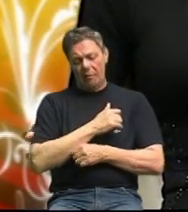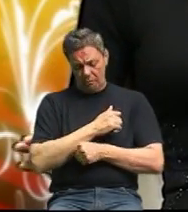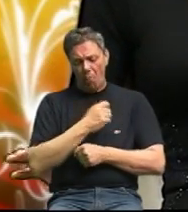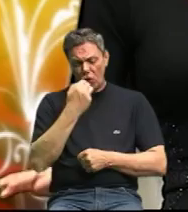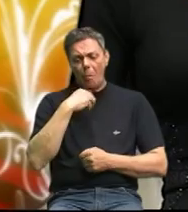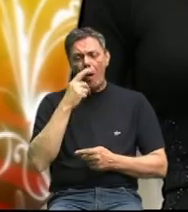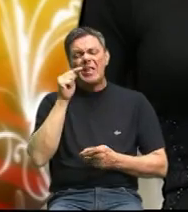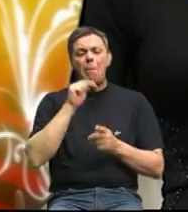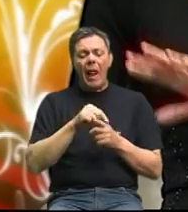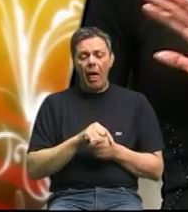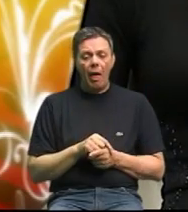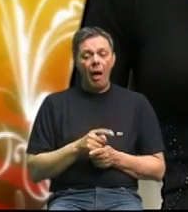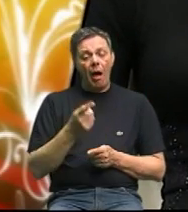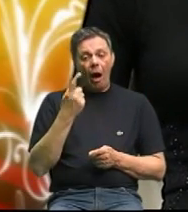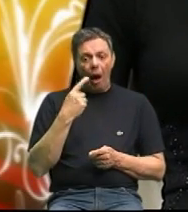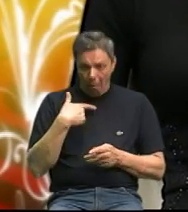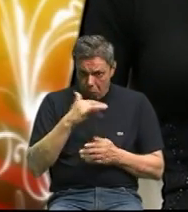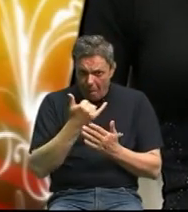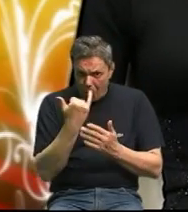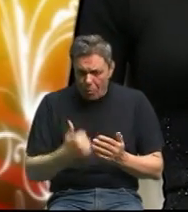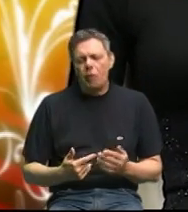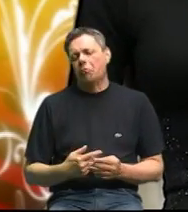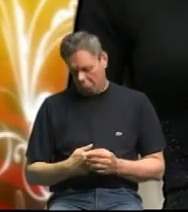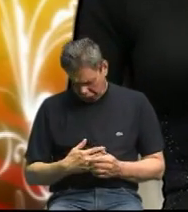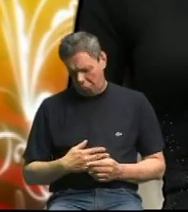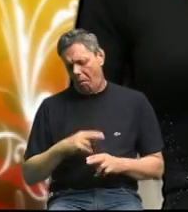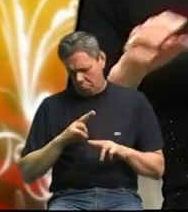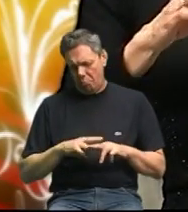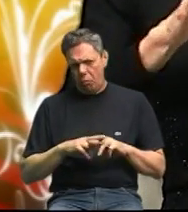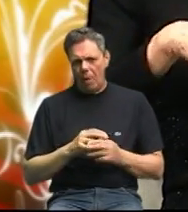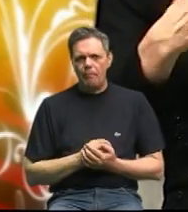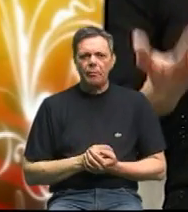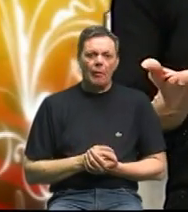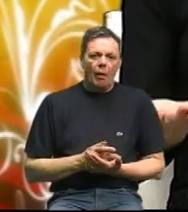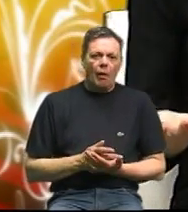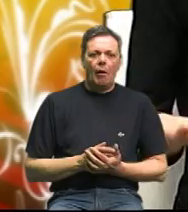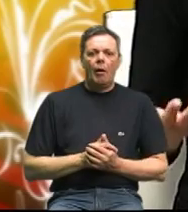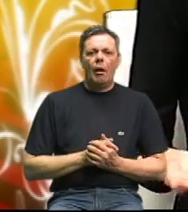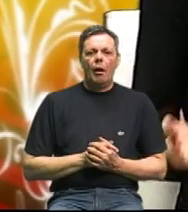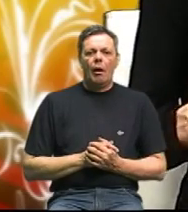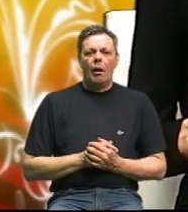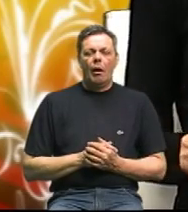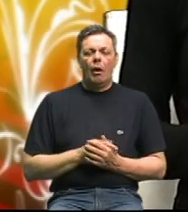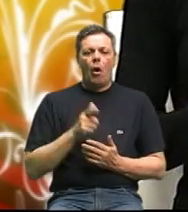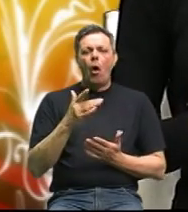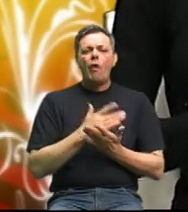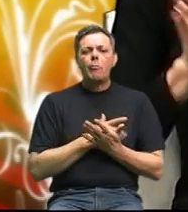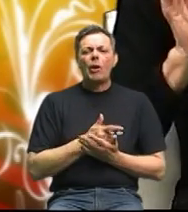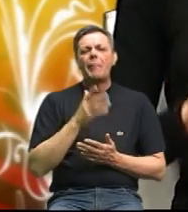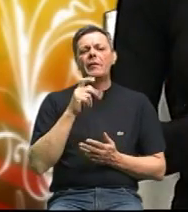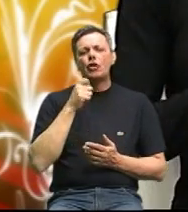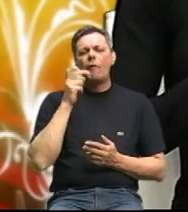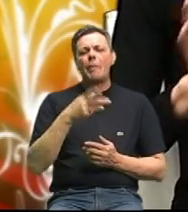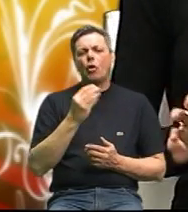mršaviti jako dobro super idem u program i onda mu da može ovaj program da može